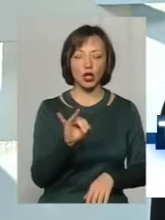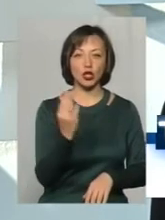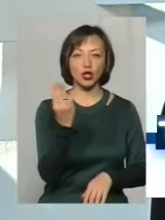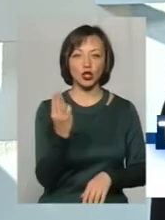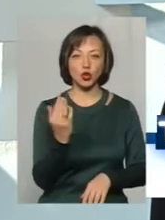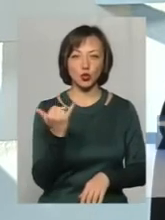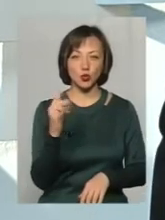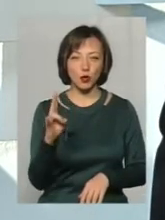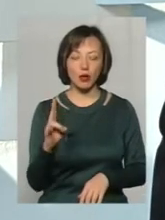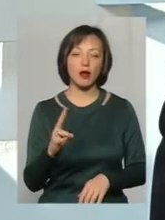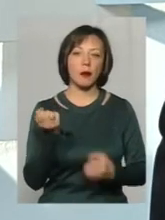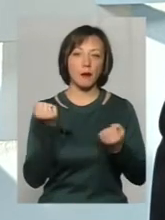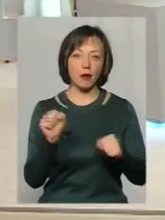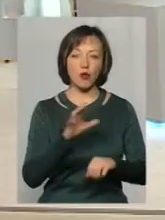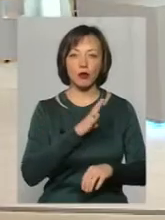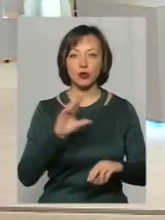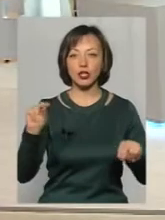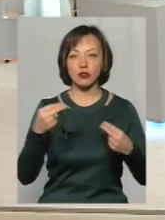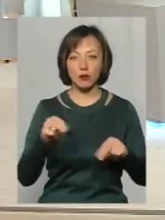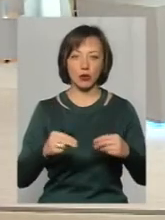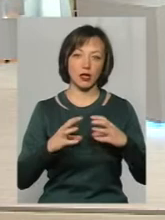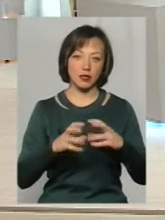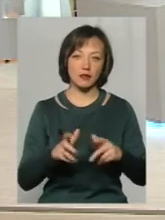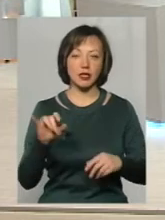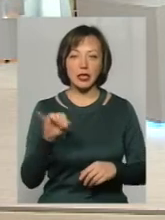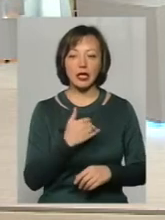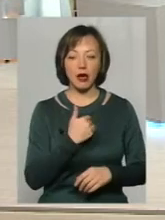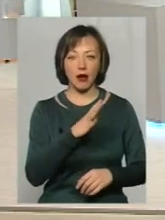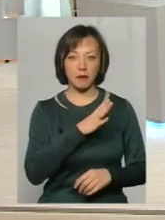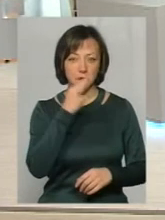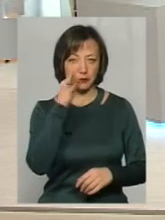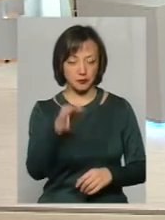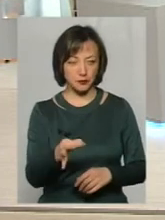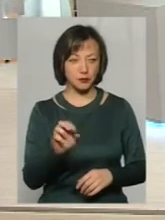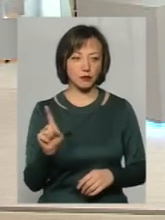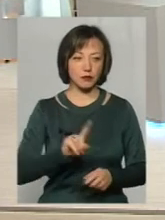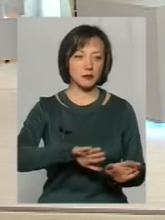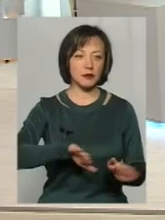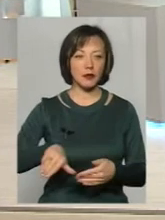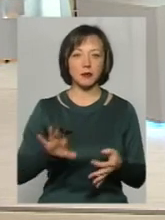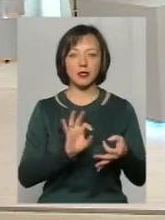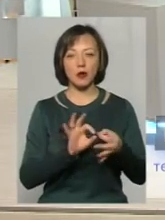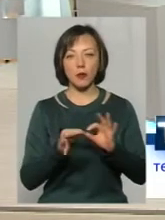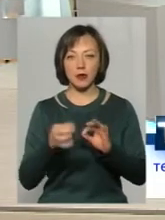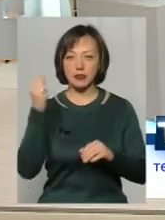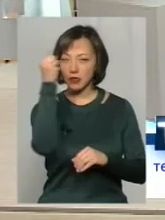Перемоги були також на чемпіонатах світу. І, як я вже говорив, що після Олімпійський рік